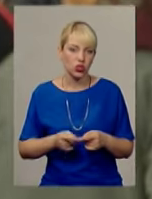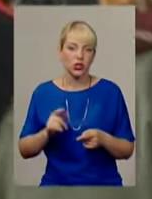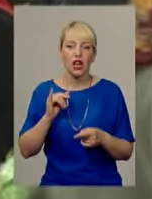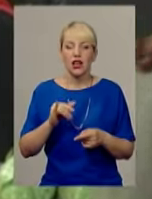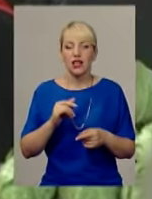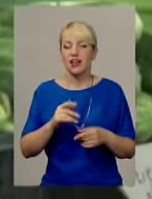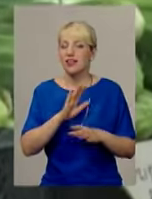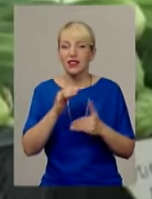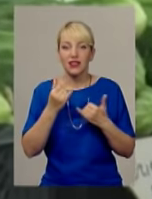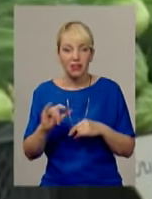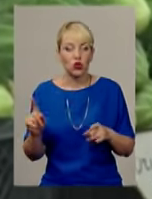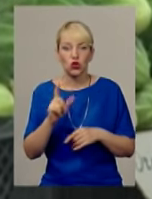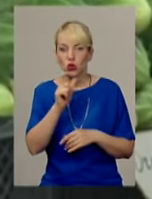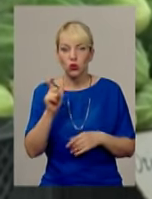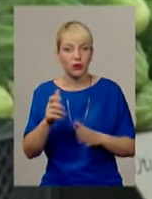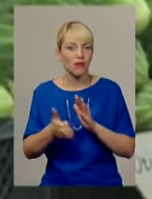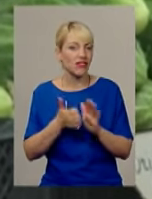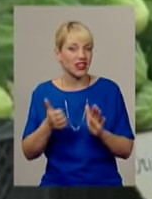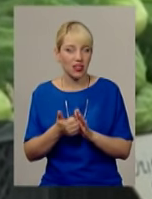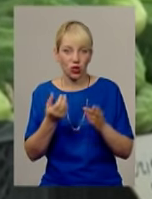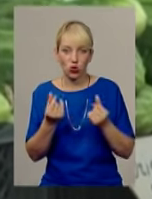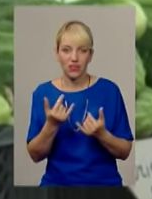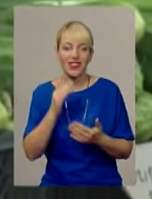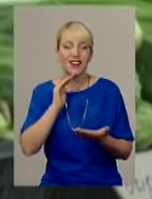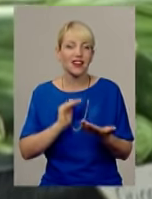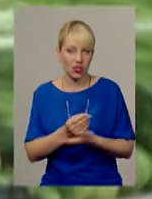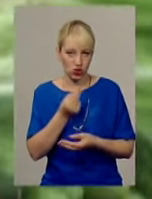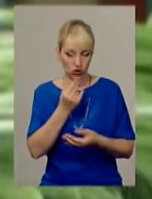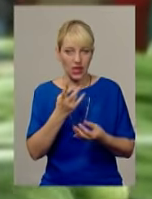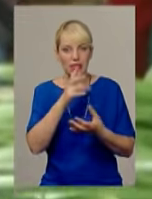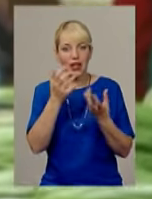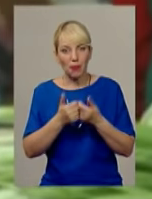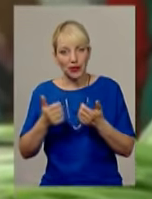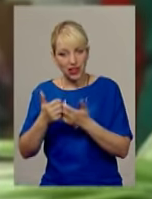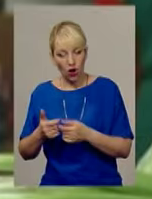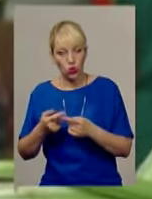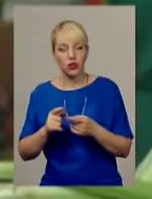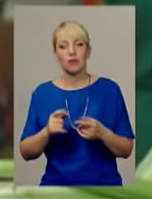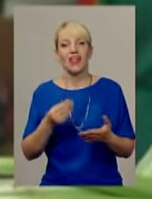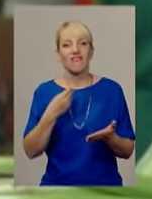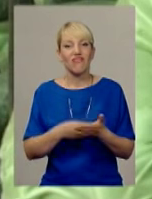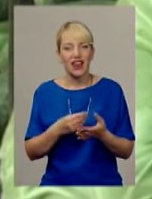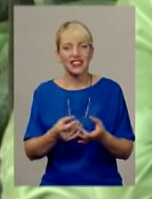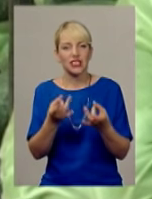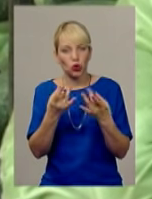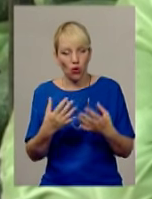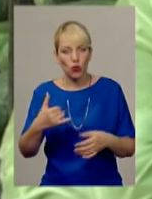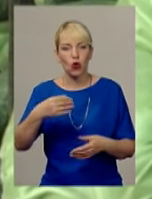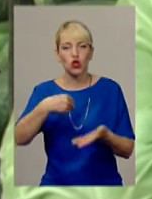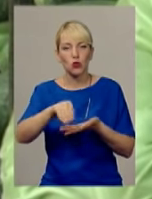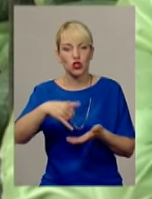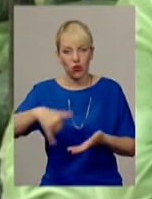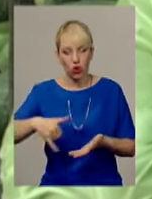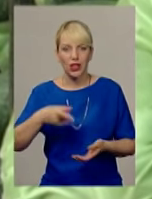не вистачає коштів навіть на якісну їжу. Адже, за підрахунками аналітиків, нині в Україні вартість навіть скромного споживчого кошика становить понад